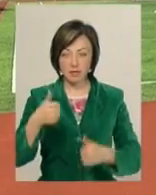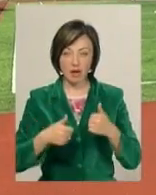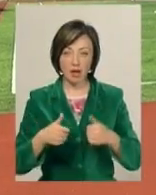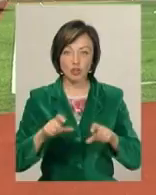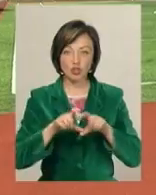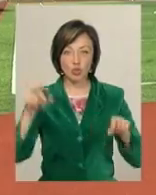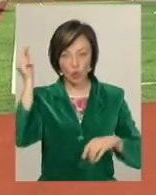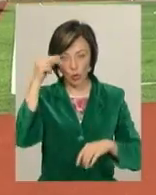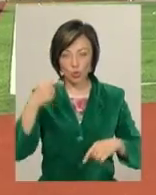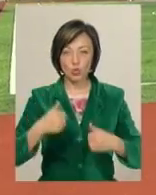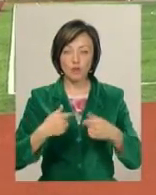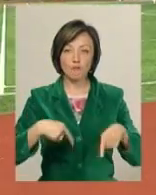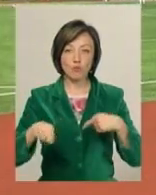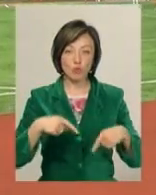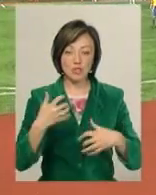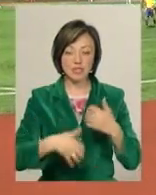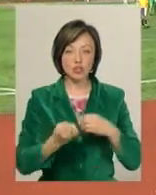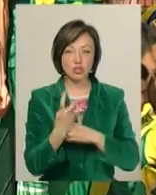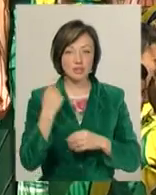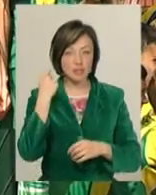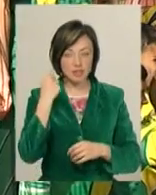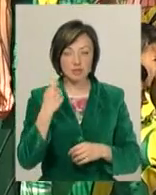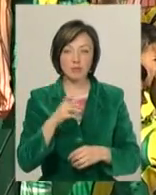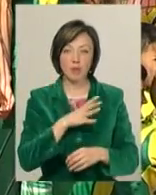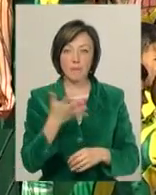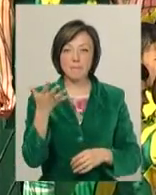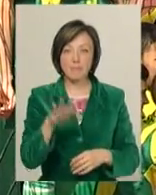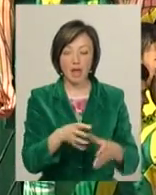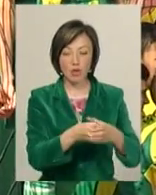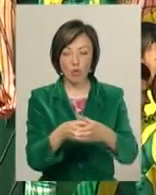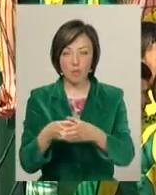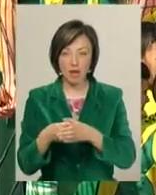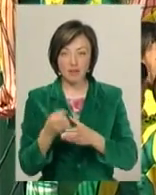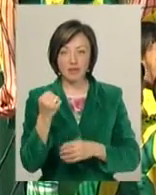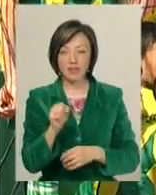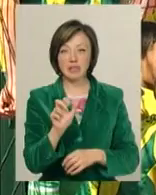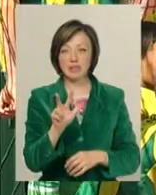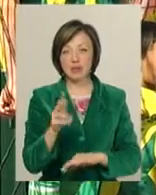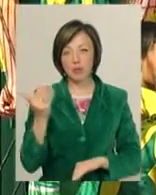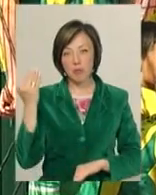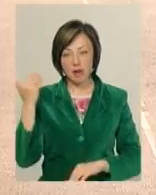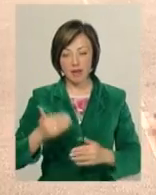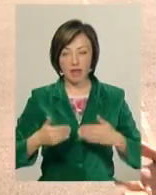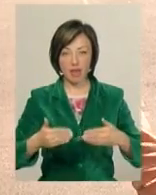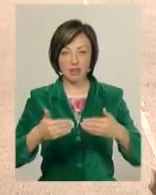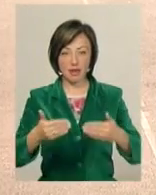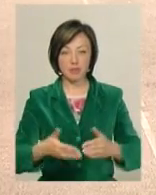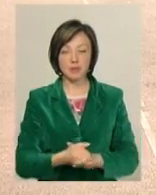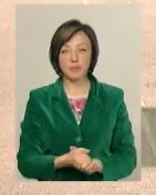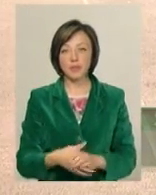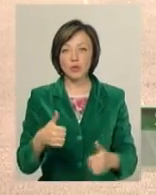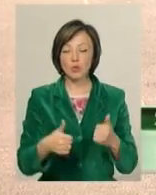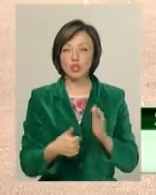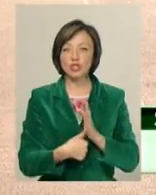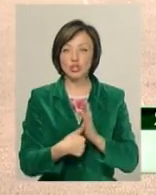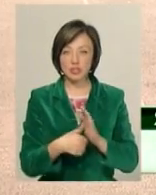турніру з футболу «Шкіряний м'яч» серед 14-річних гравців змагалися п'ять команд, які виграли три попередніх етапи. Турніри відбуваються